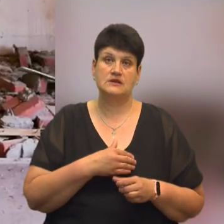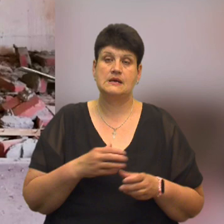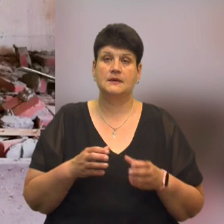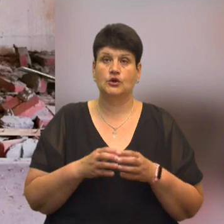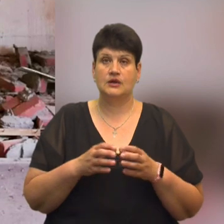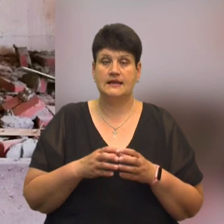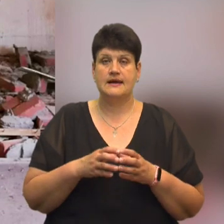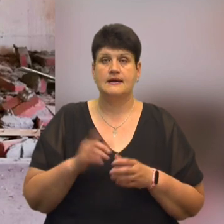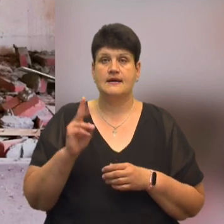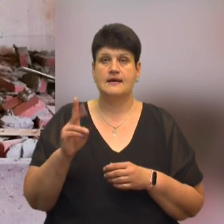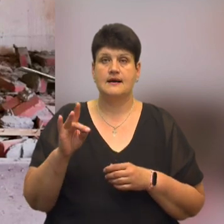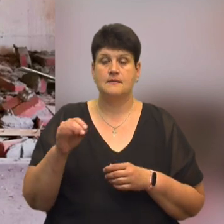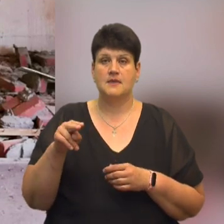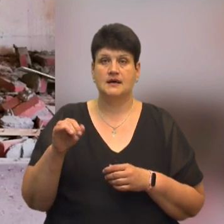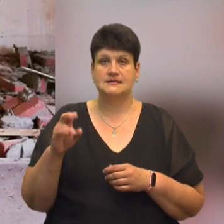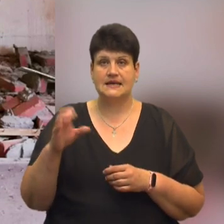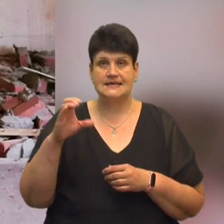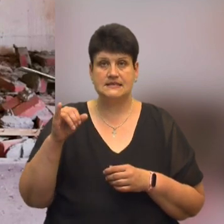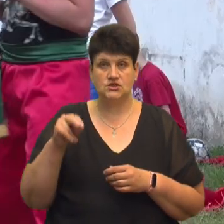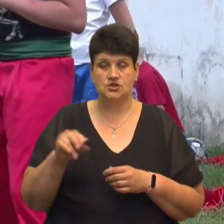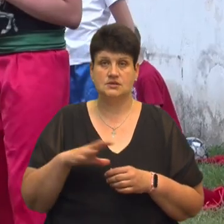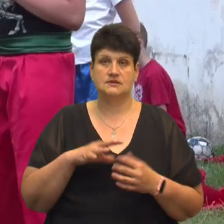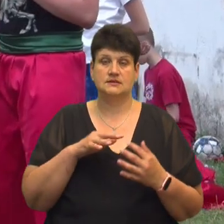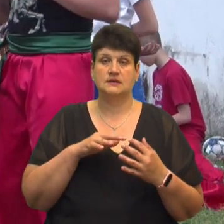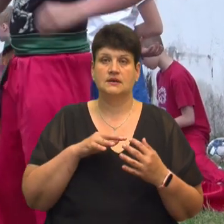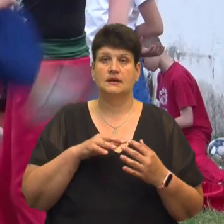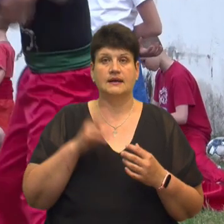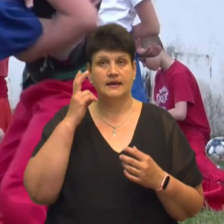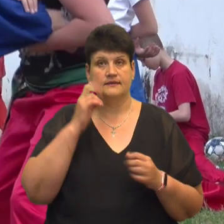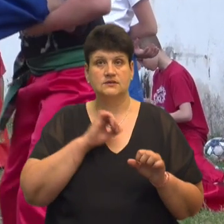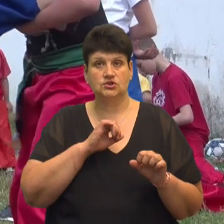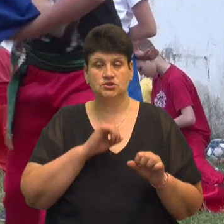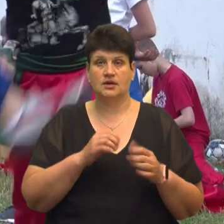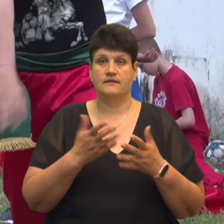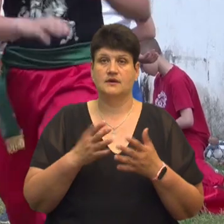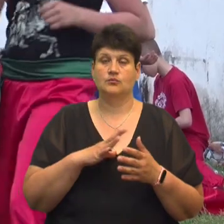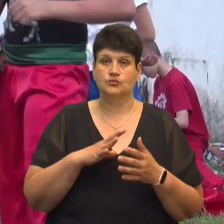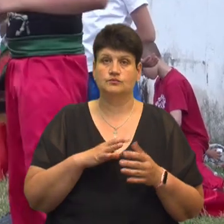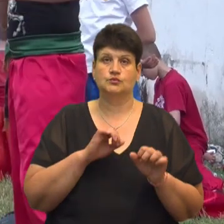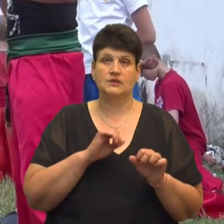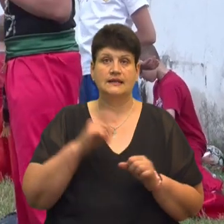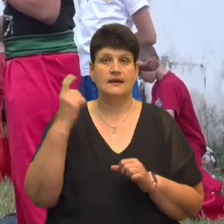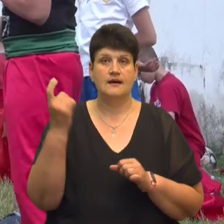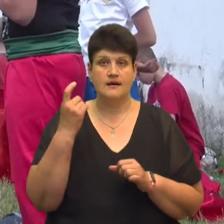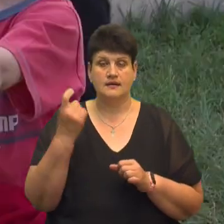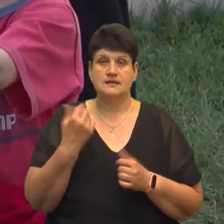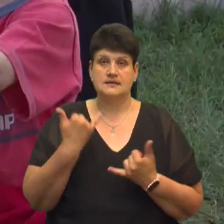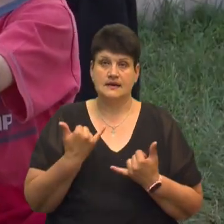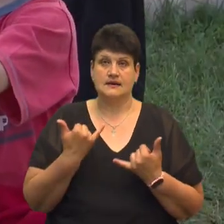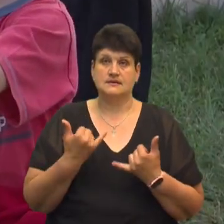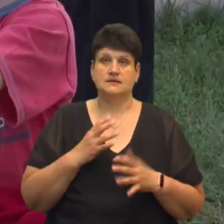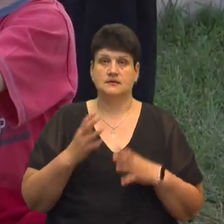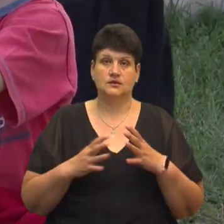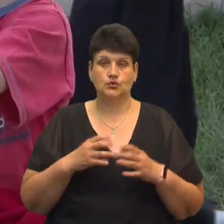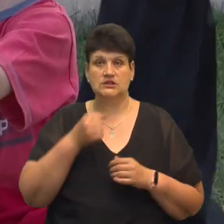«Карпатська Січ». Він боронив Київ, потім був на Харківщині. Зараз влад тренує дві групи – старшу, до якої можуть долучитися і дорослі, та